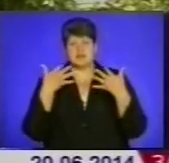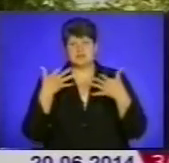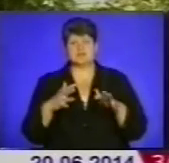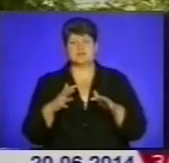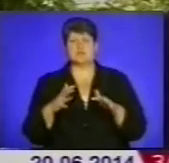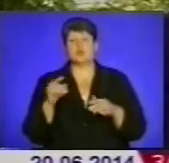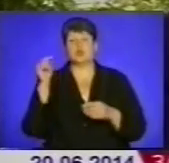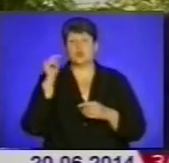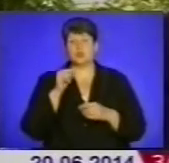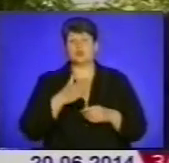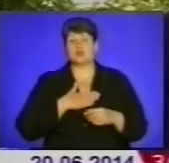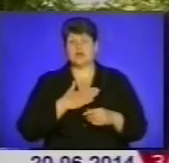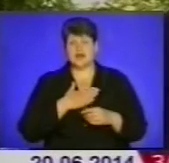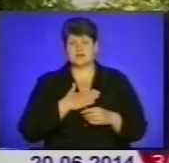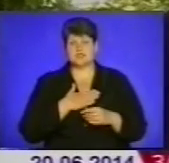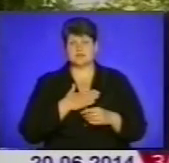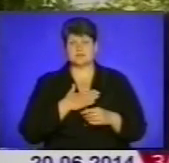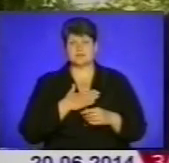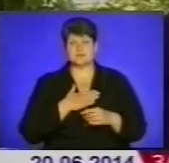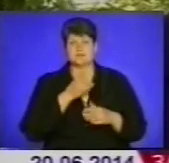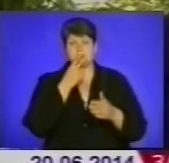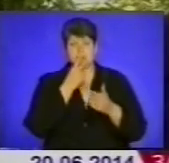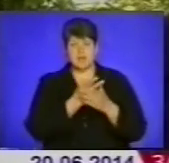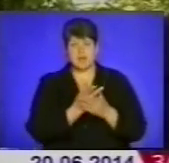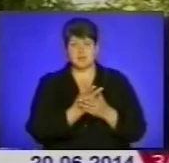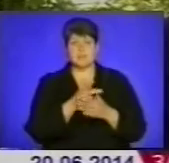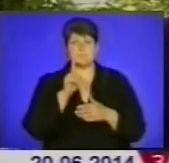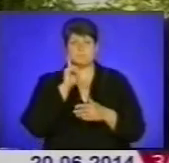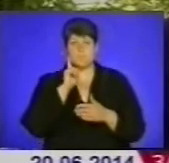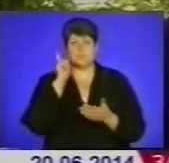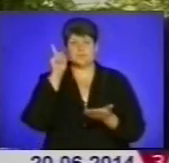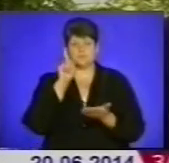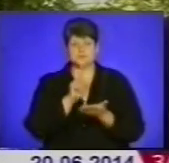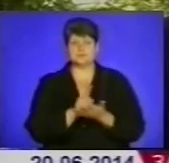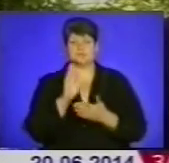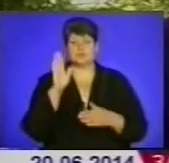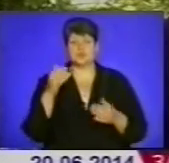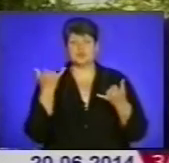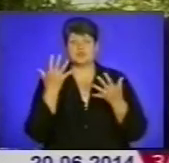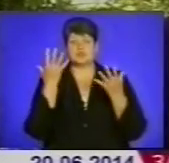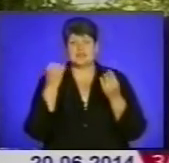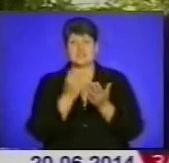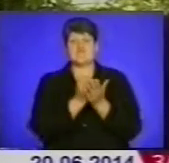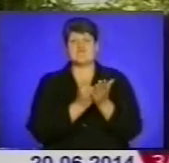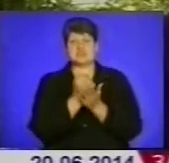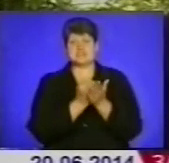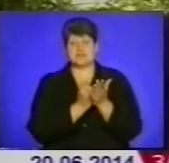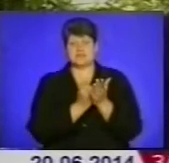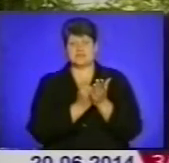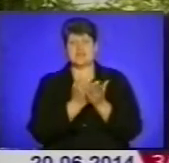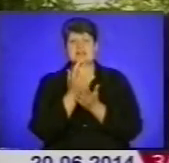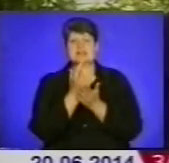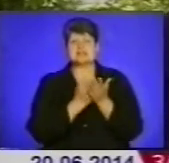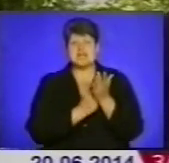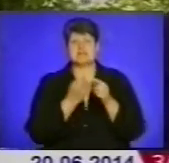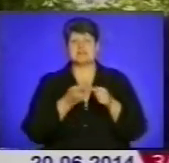наше бачення, молодь має бути на сьогоднішній день в резерві. Чому? Резерв – це